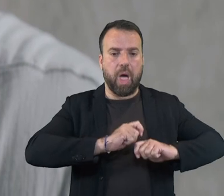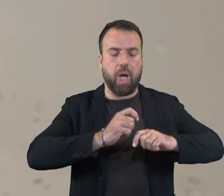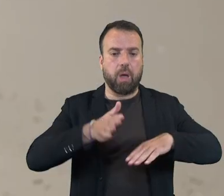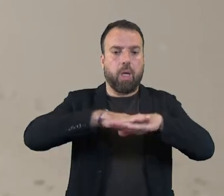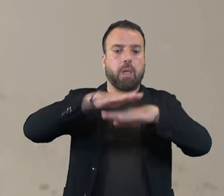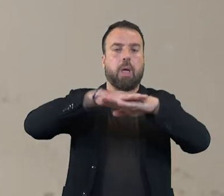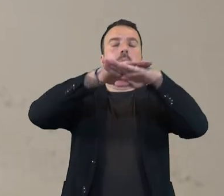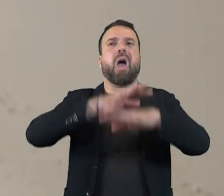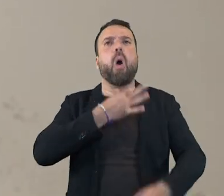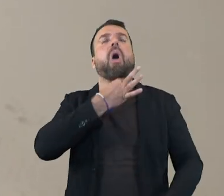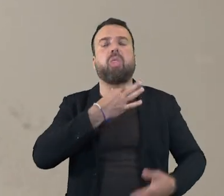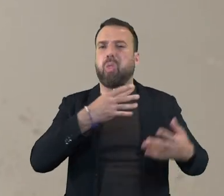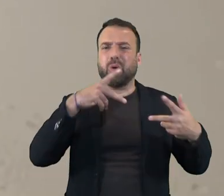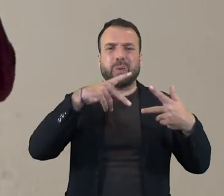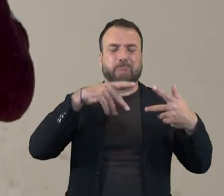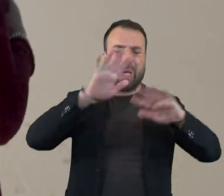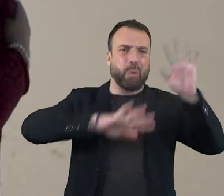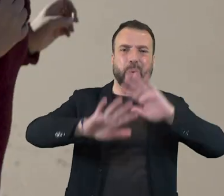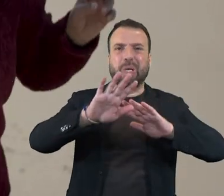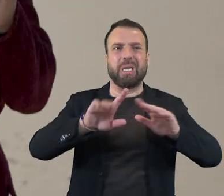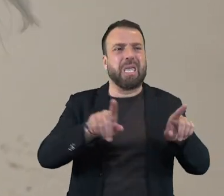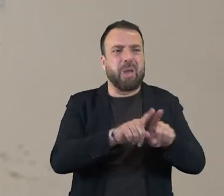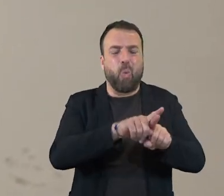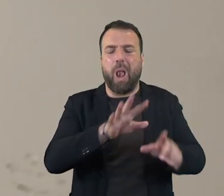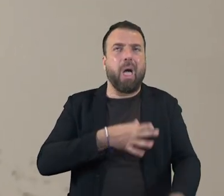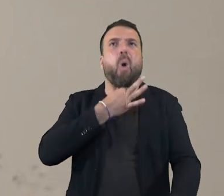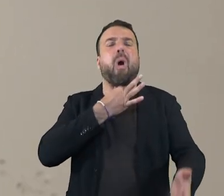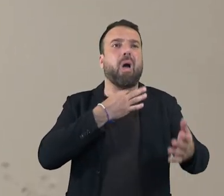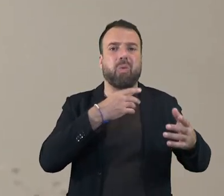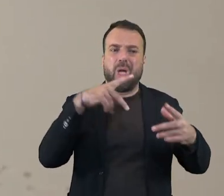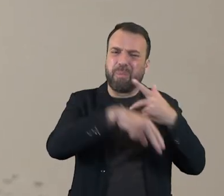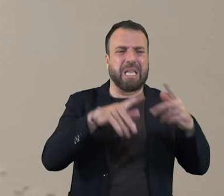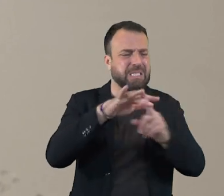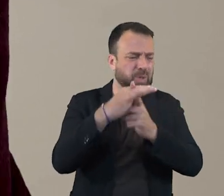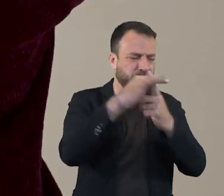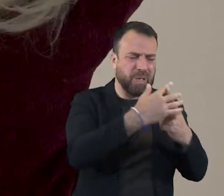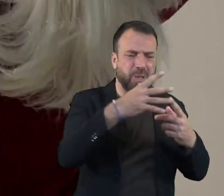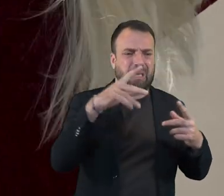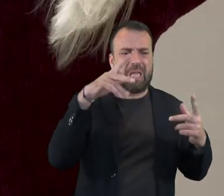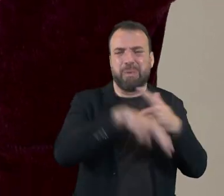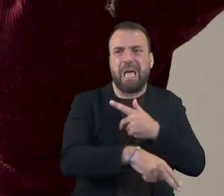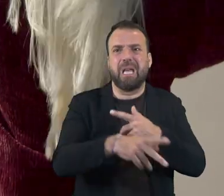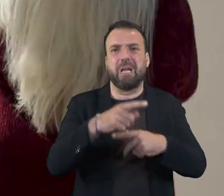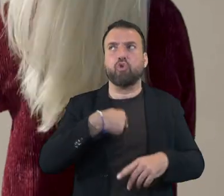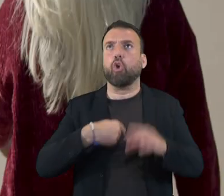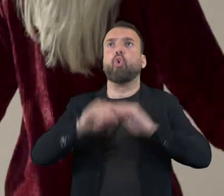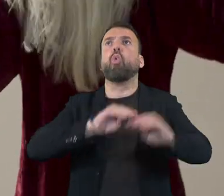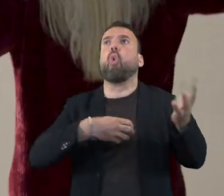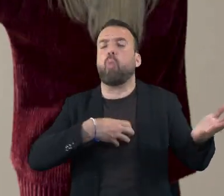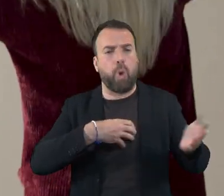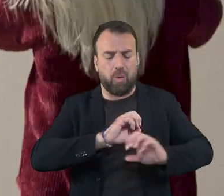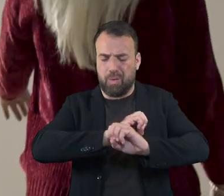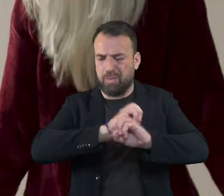tracta de no augmentar la sensació de confusió i evitar sentir-nos sobrepassats per les coses que passen i no estan en les nostres mans.